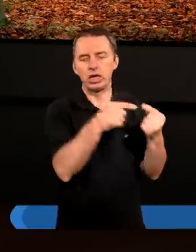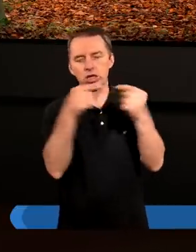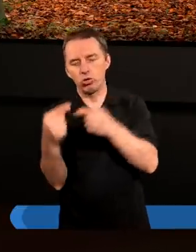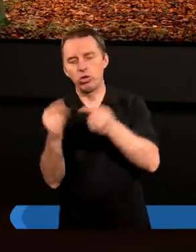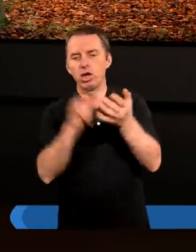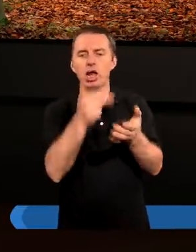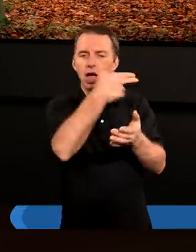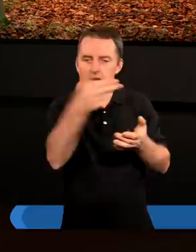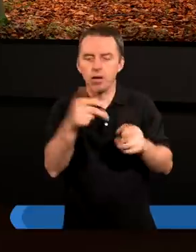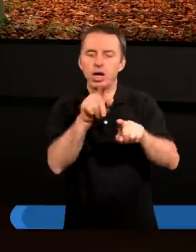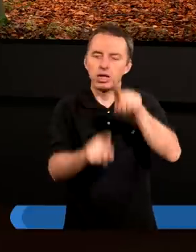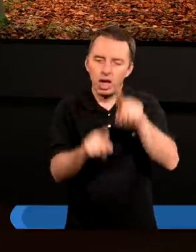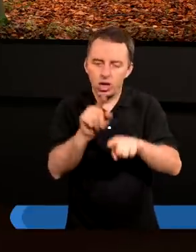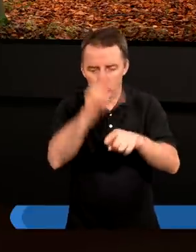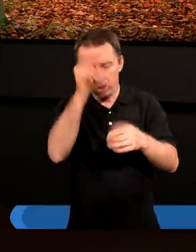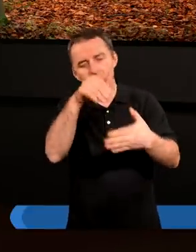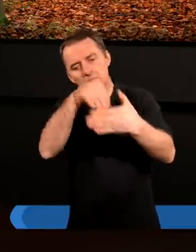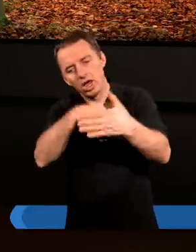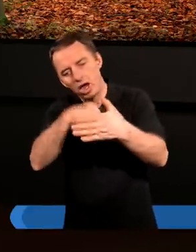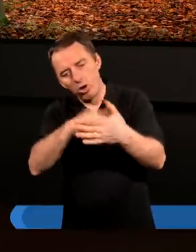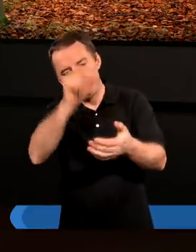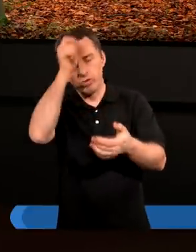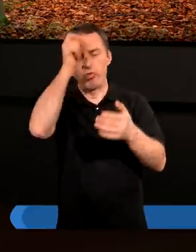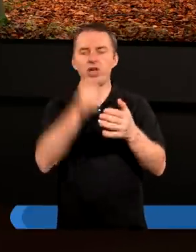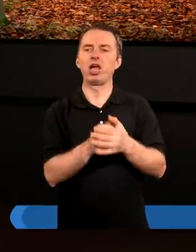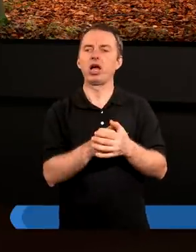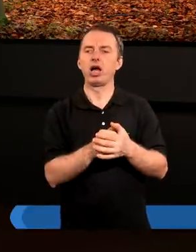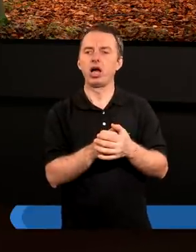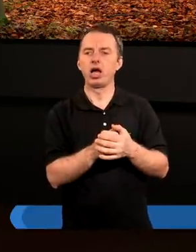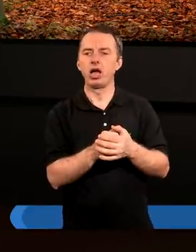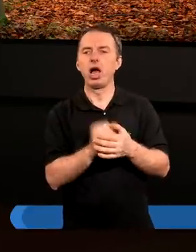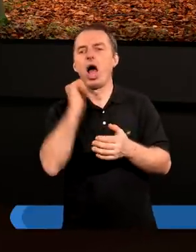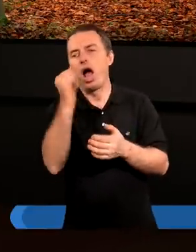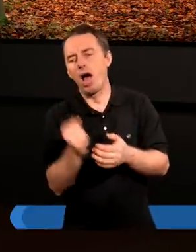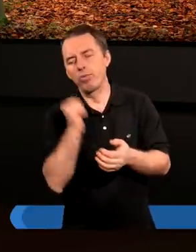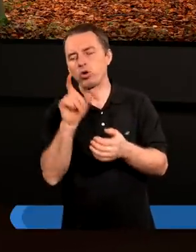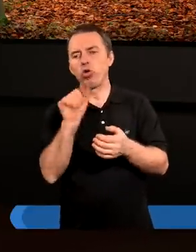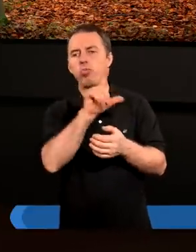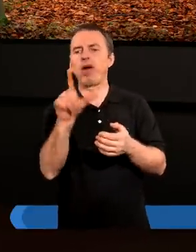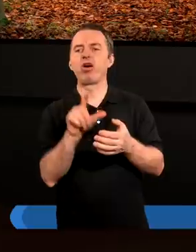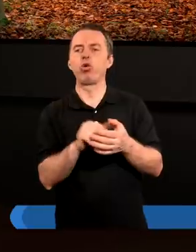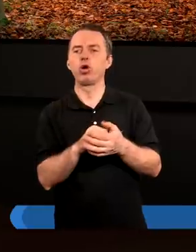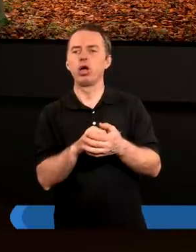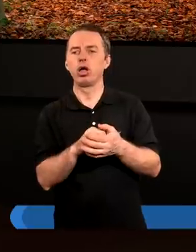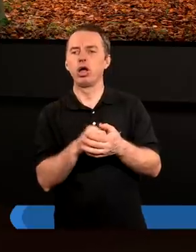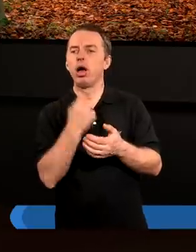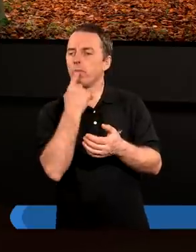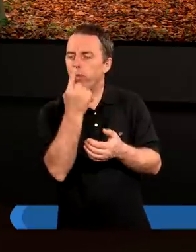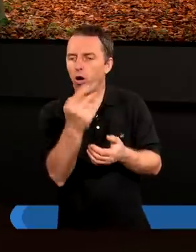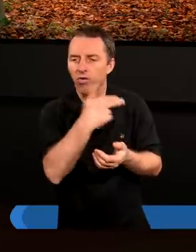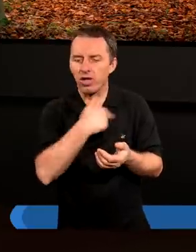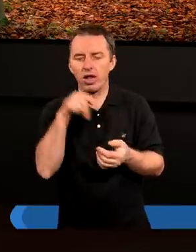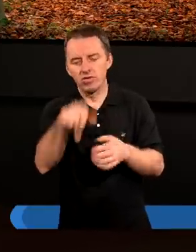temat natury człowieka, zachowań człowieka, apostoł Paweł powie nam